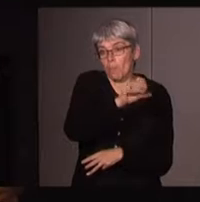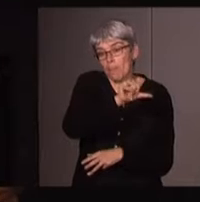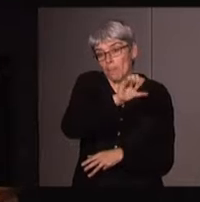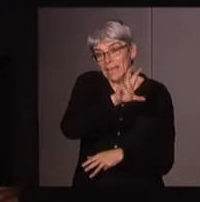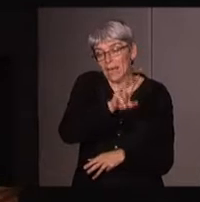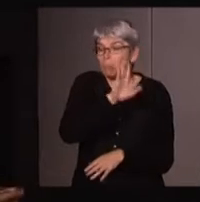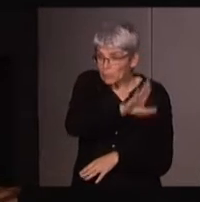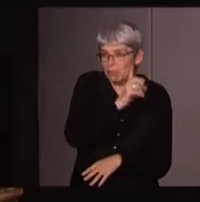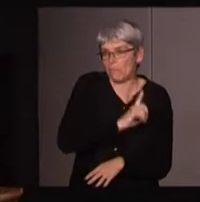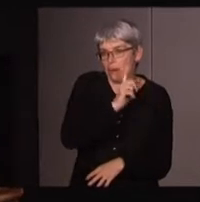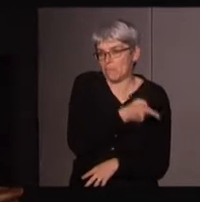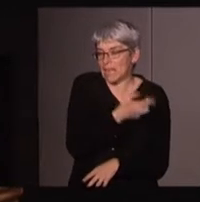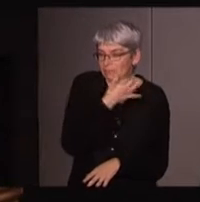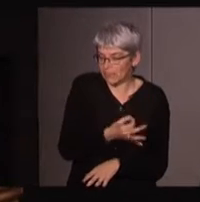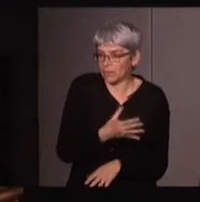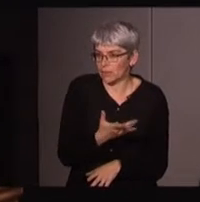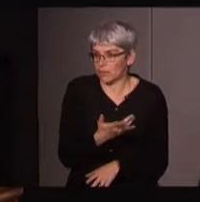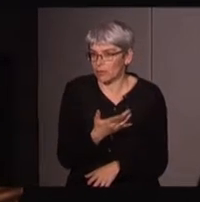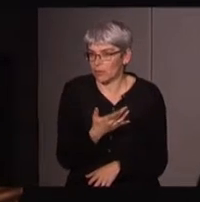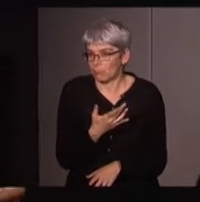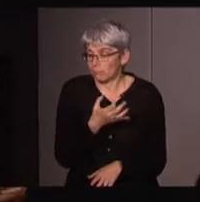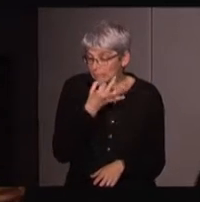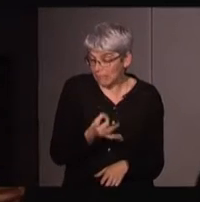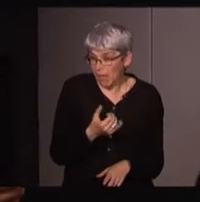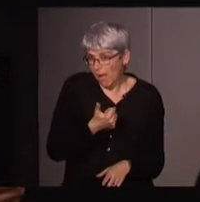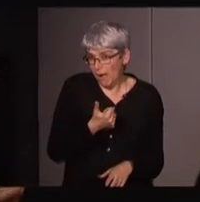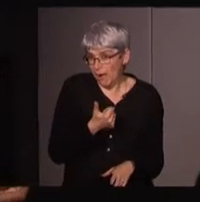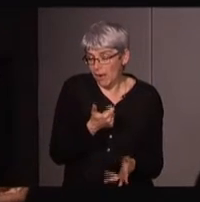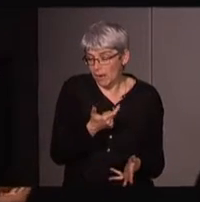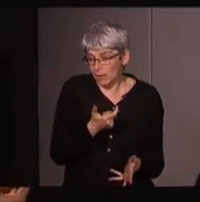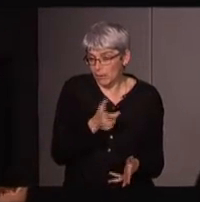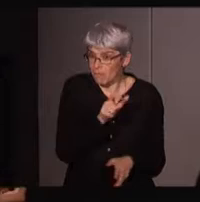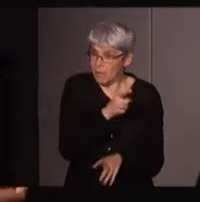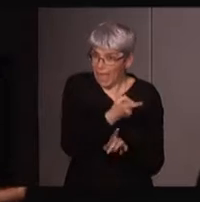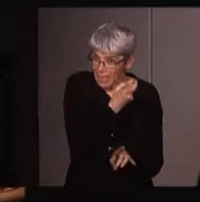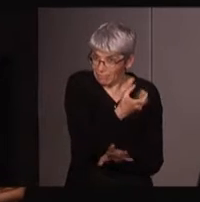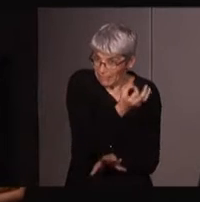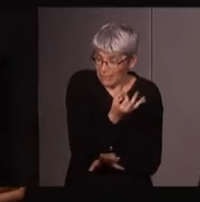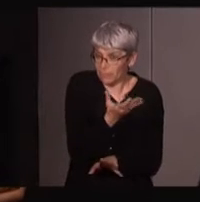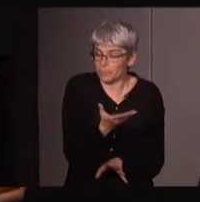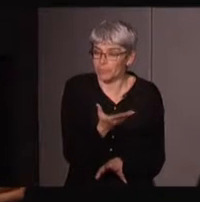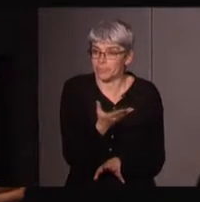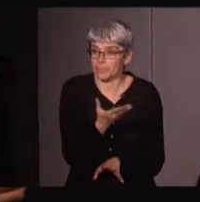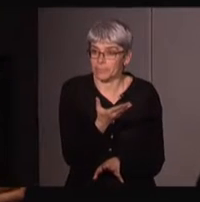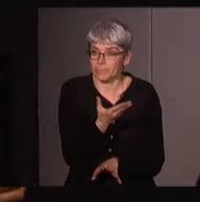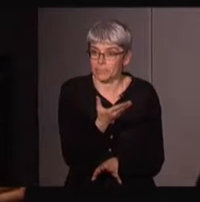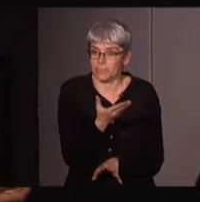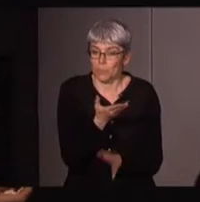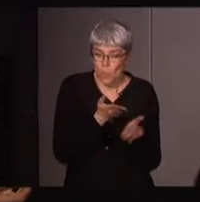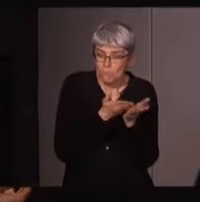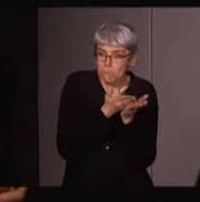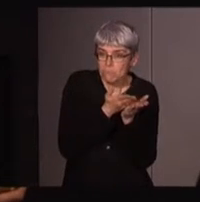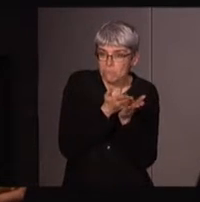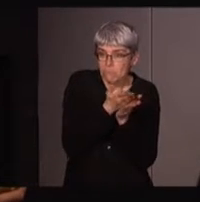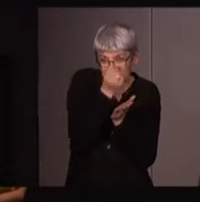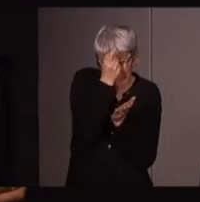néopayen-féministe, elles le disent, Starwark parmi d'autres, Starwark,'est une des éco-féministes néopayennes, que ce courant-là